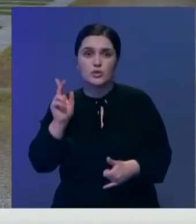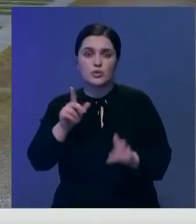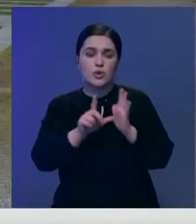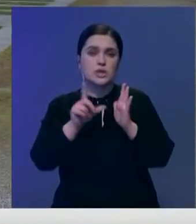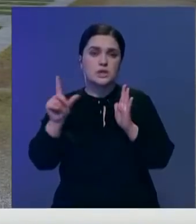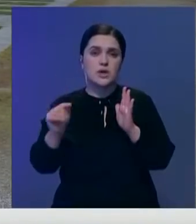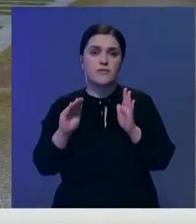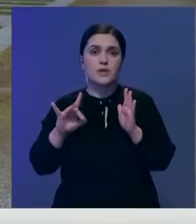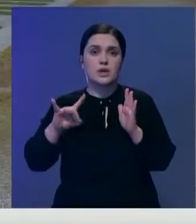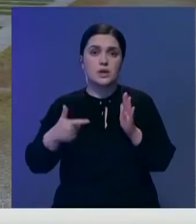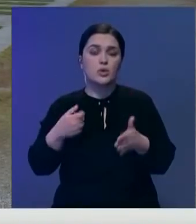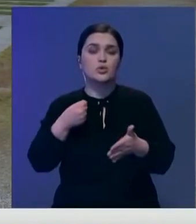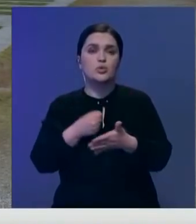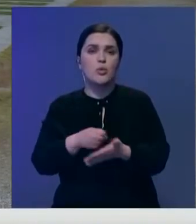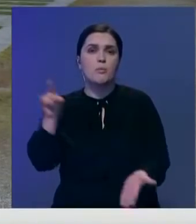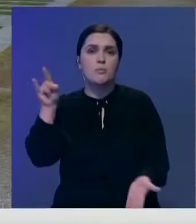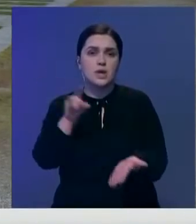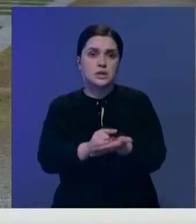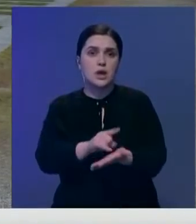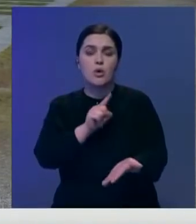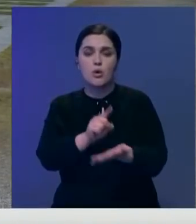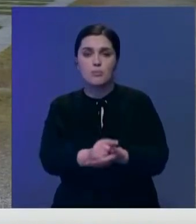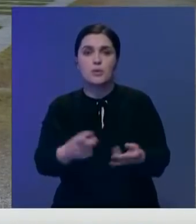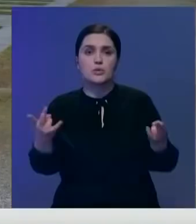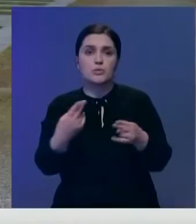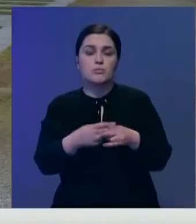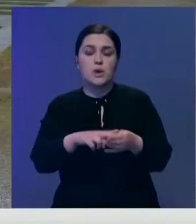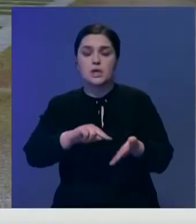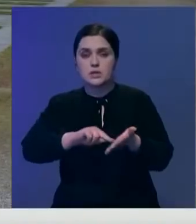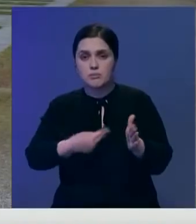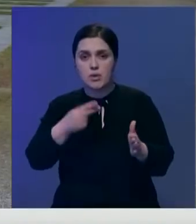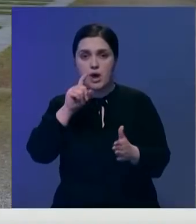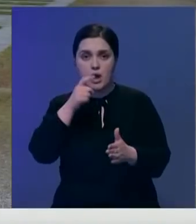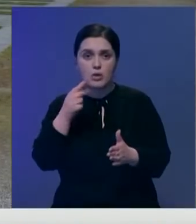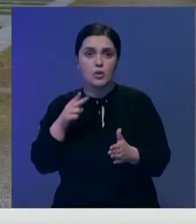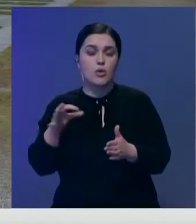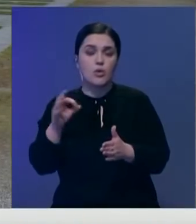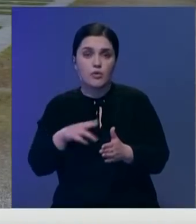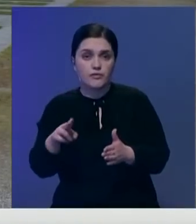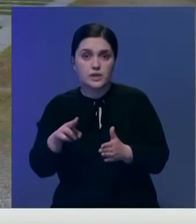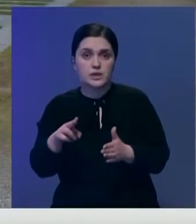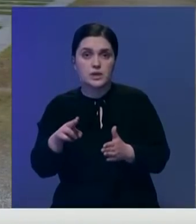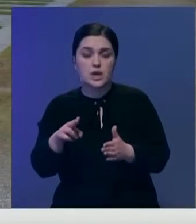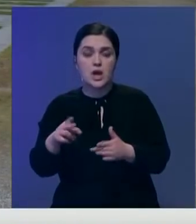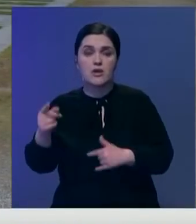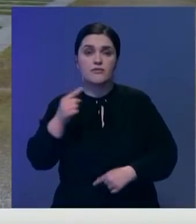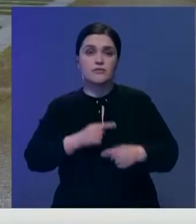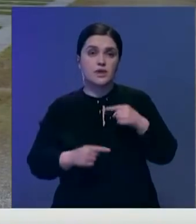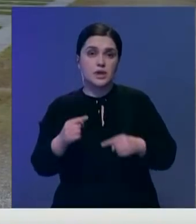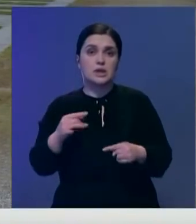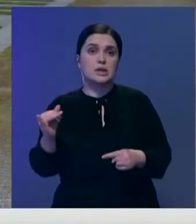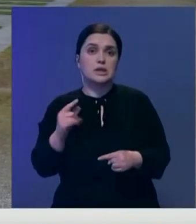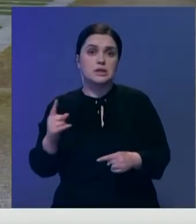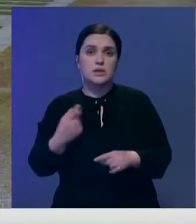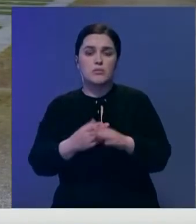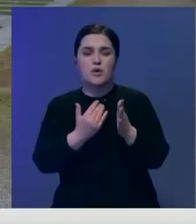в ФРГ, еще до посадки обязаны предъявить отрицательный тест на ковид. Помимо этого, вернувшиеся из стран